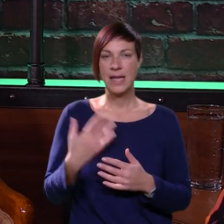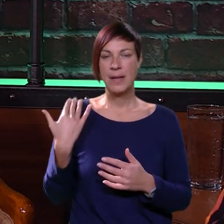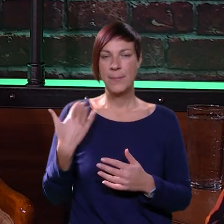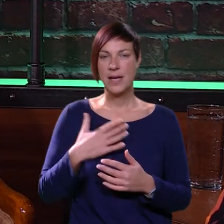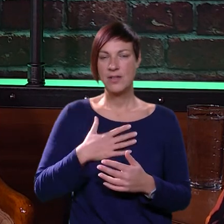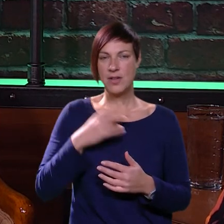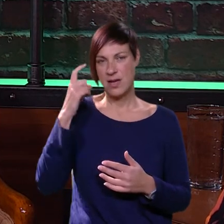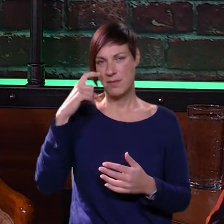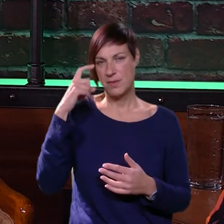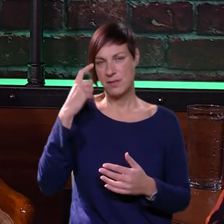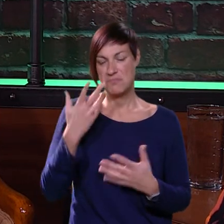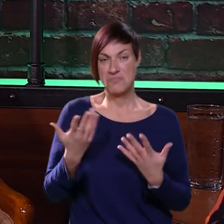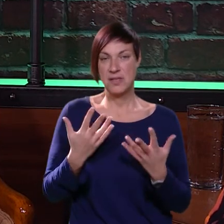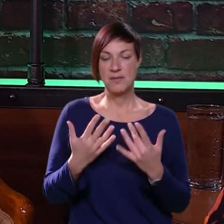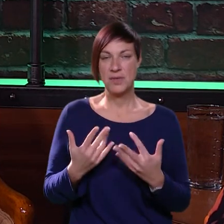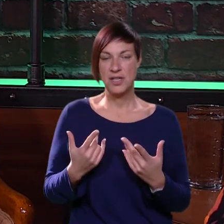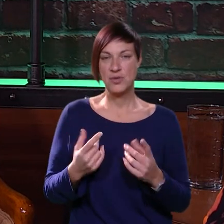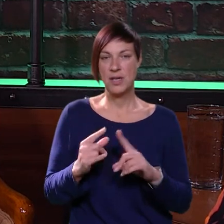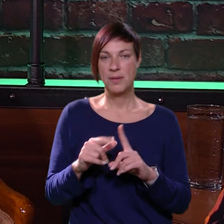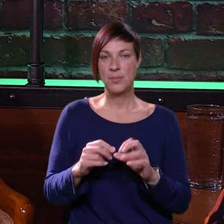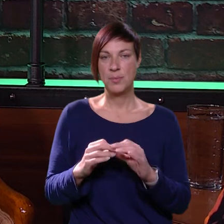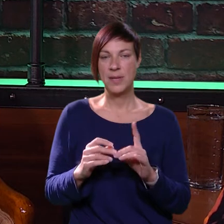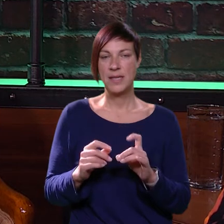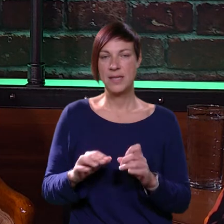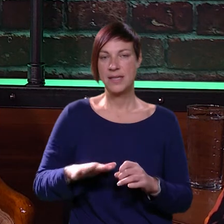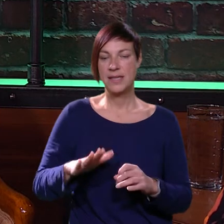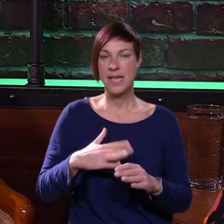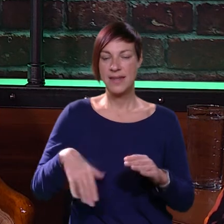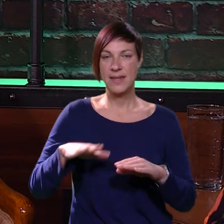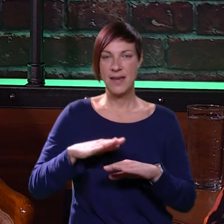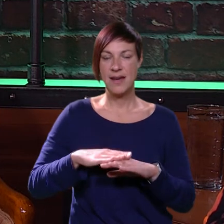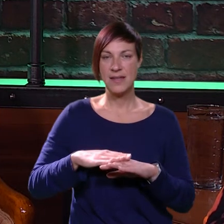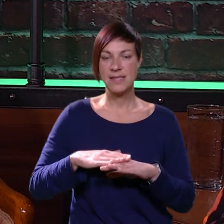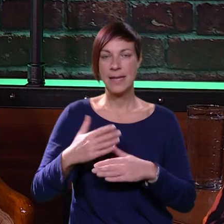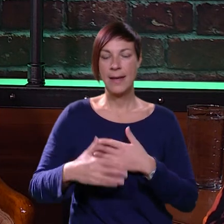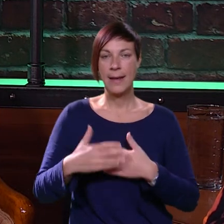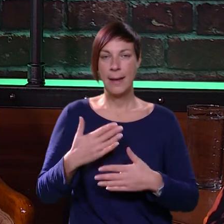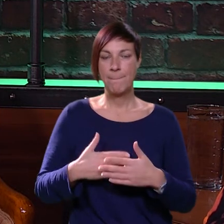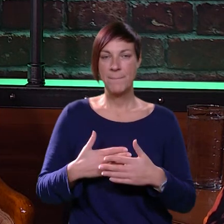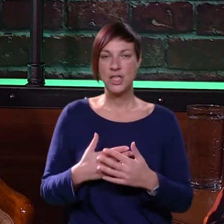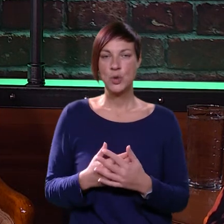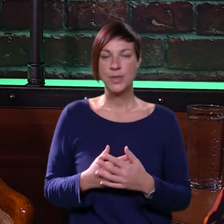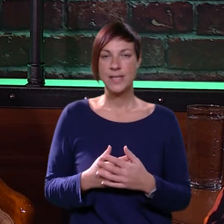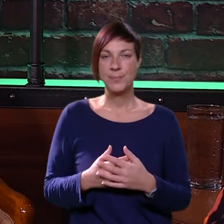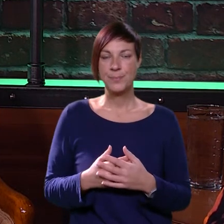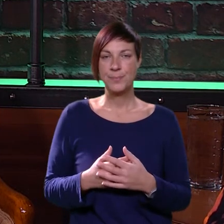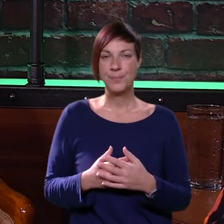Bilo je to nama sumljivo, ali smo računali pubertet, djete raste. Međutim,